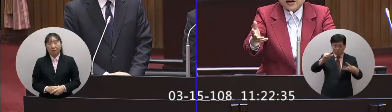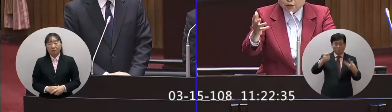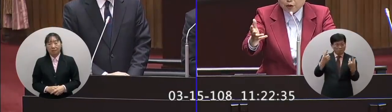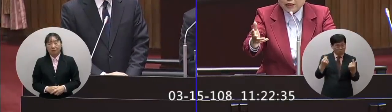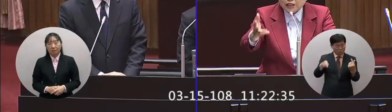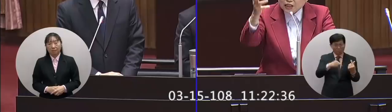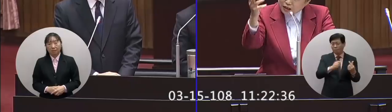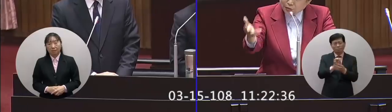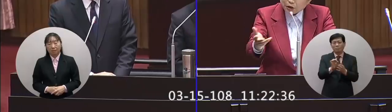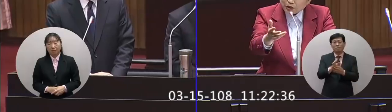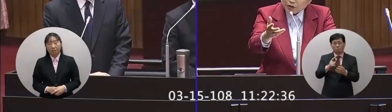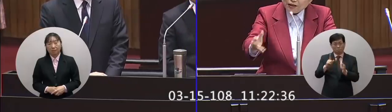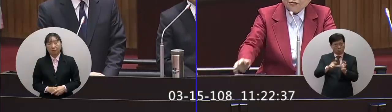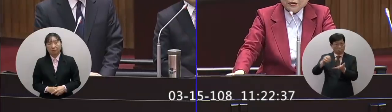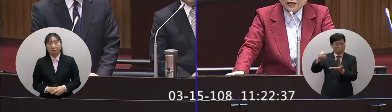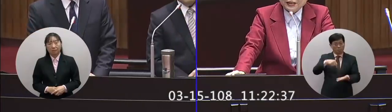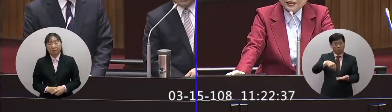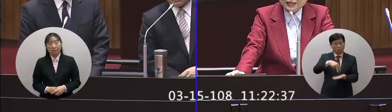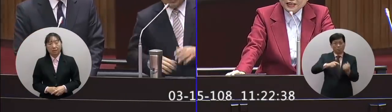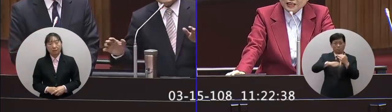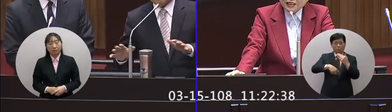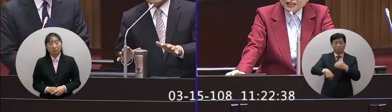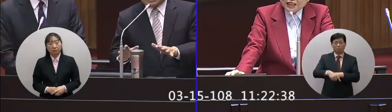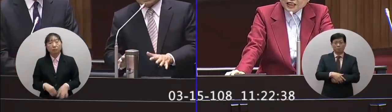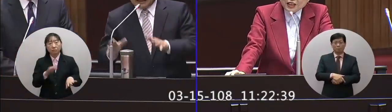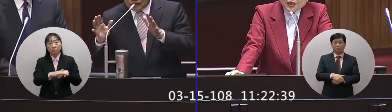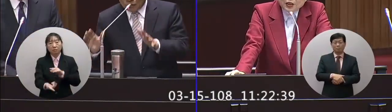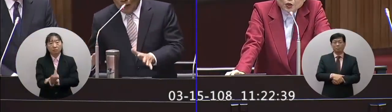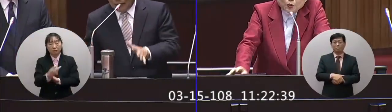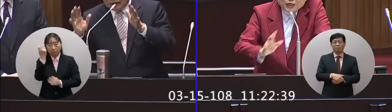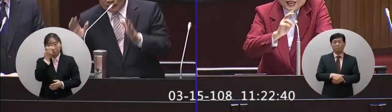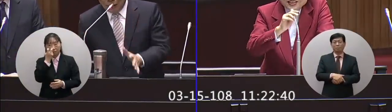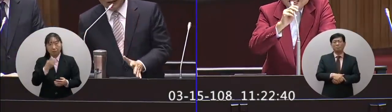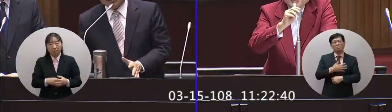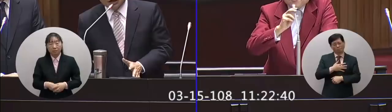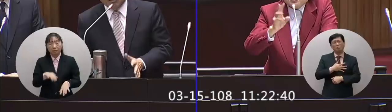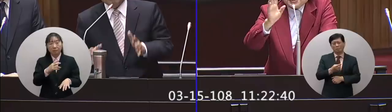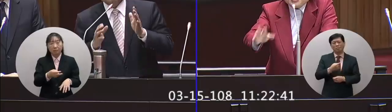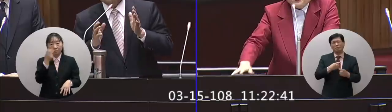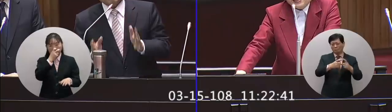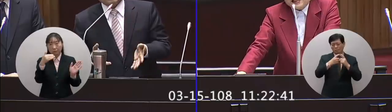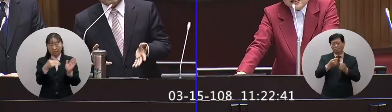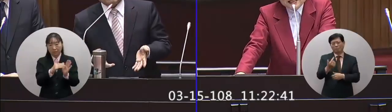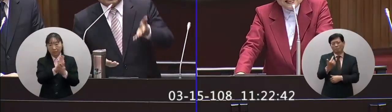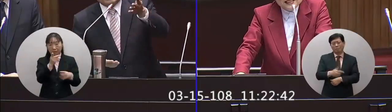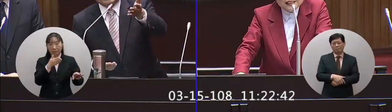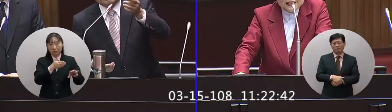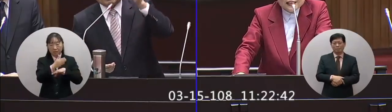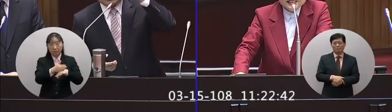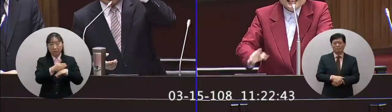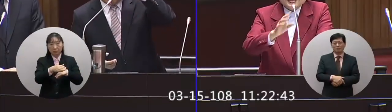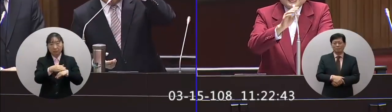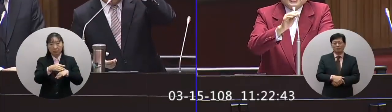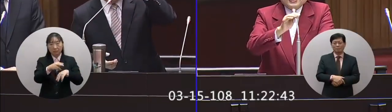可能雷同的法案沒有關係你什麼時候會送到立法院現在都會盡快審查盡快審查完軍後通過院會